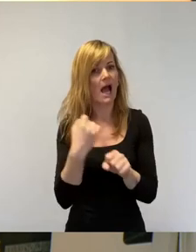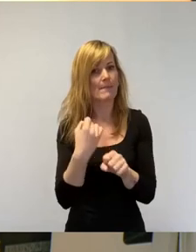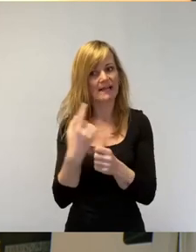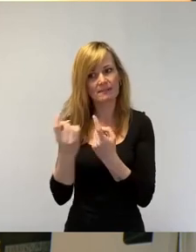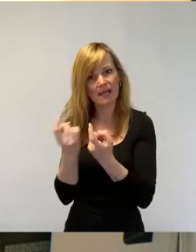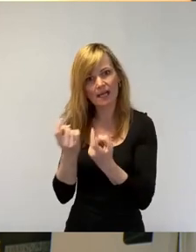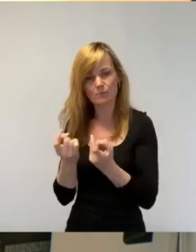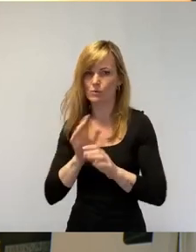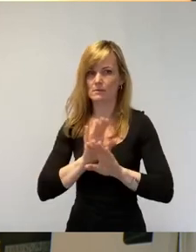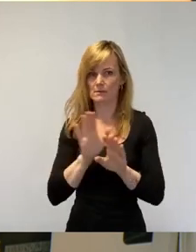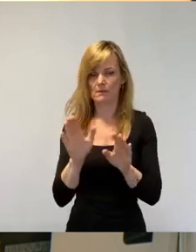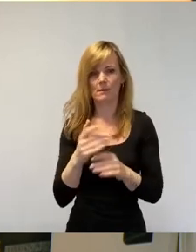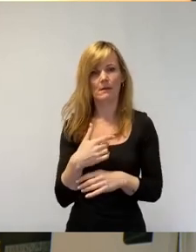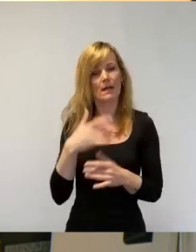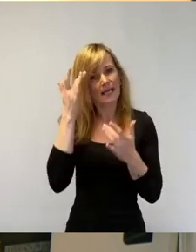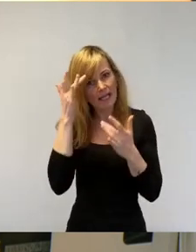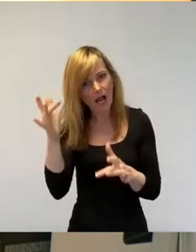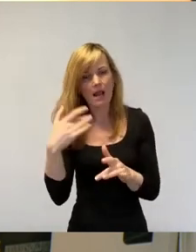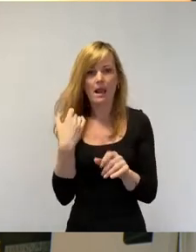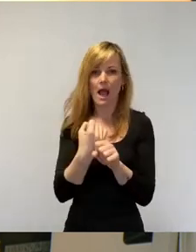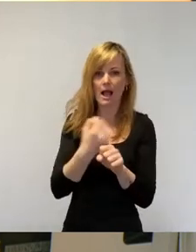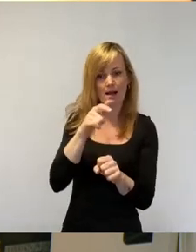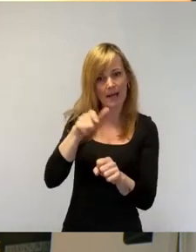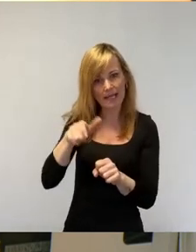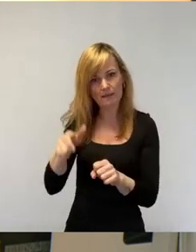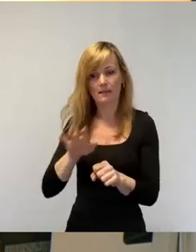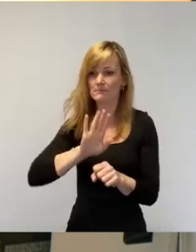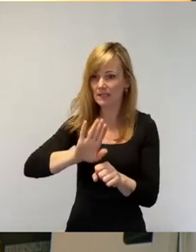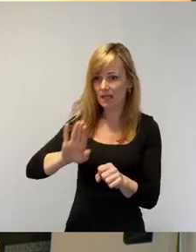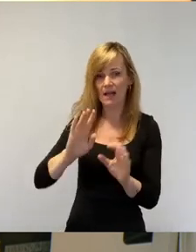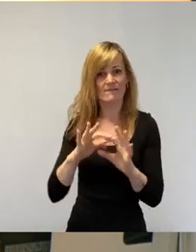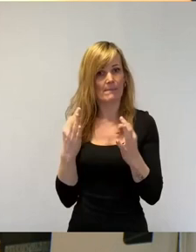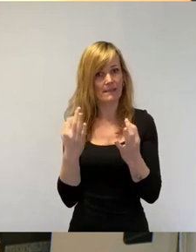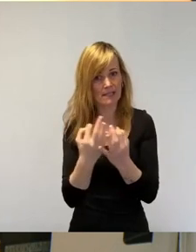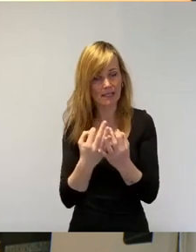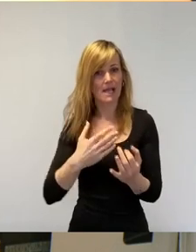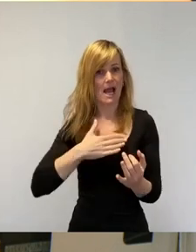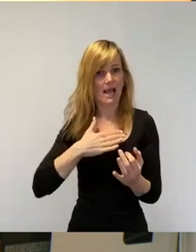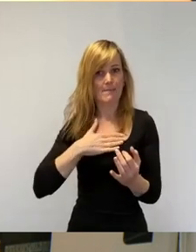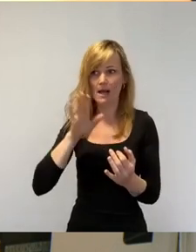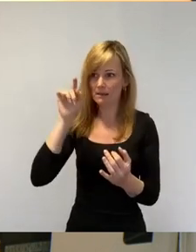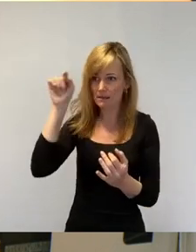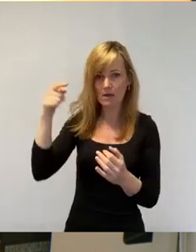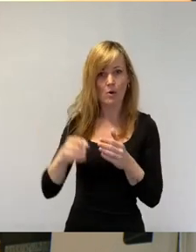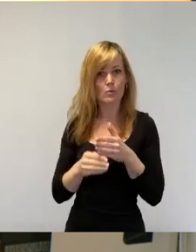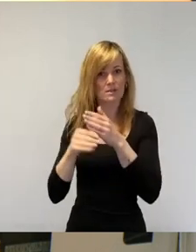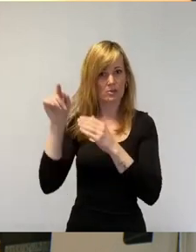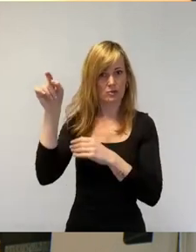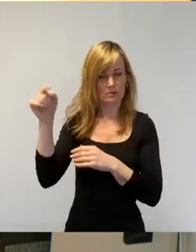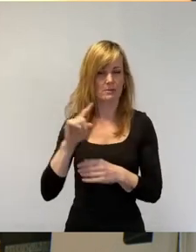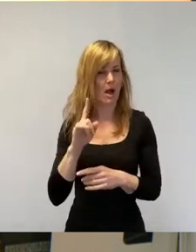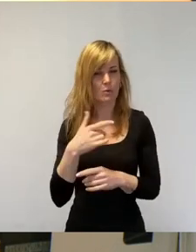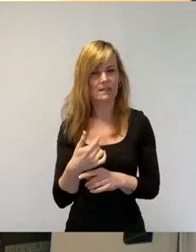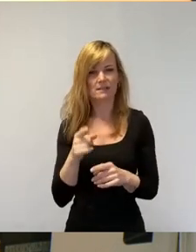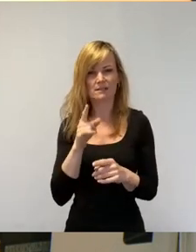nicht um Legalarbeitende, die ihre Familien in ihrer Heimat unterstützen und es geht auch nicht um die Stigmatisierung